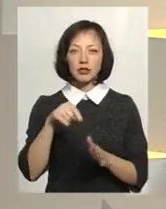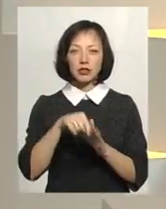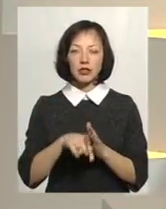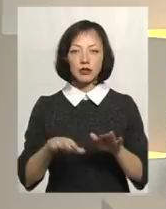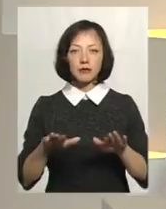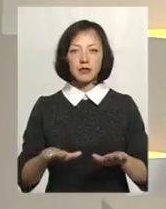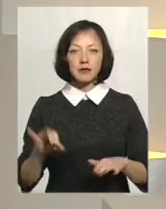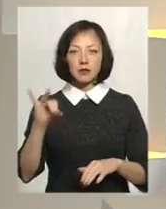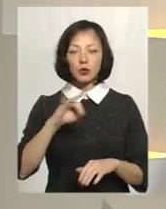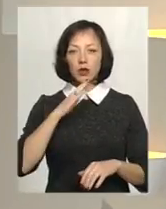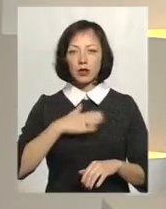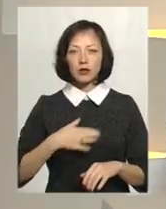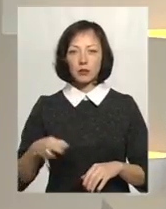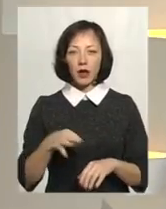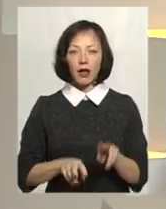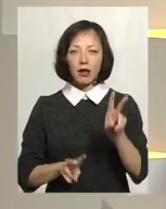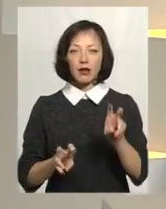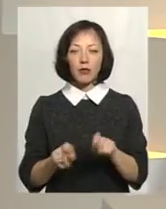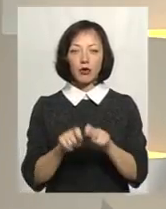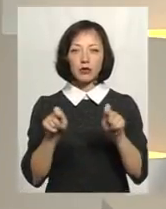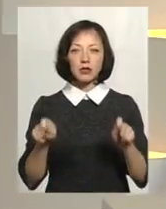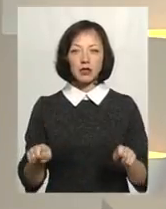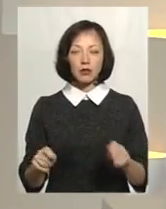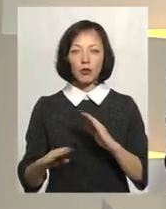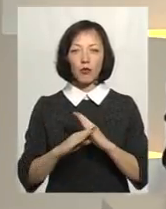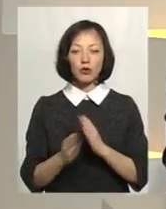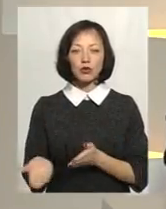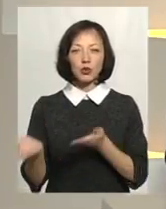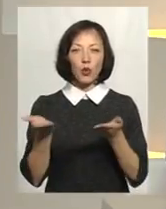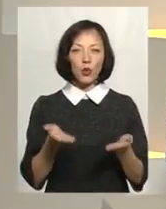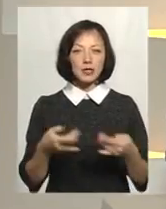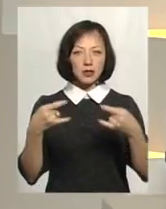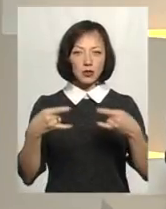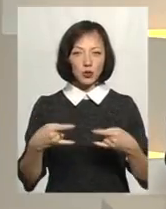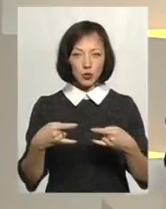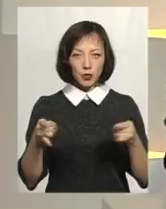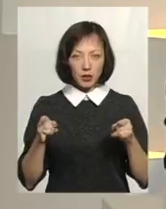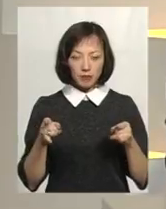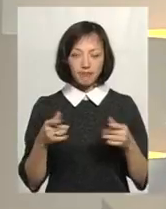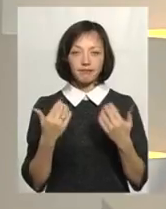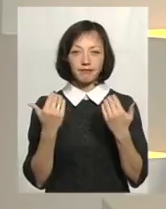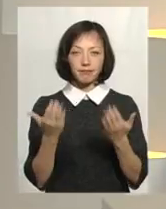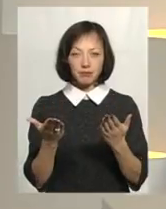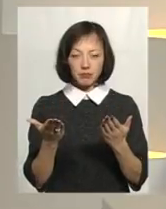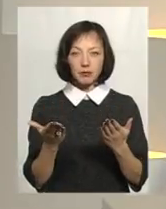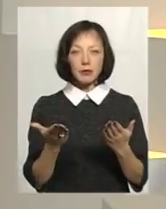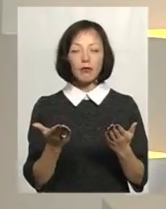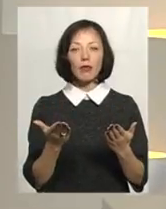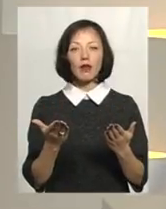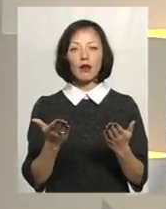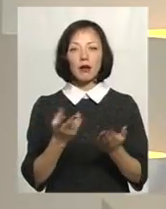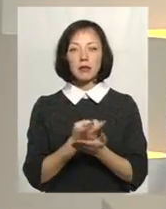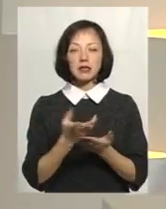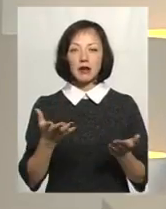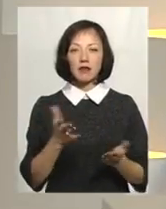нашого краю». Цю тему відкрити допоможуть нам сьогодні гості студії. Хочу вам їх представити. Володимир